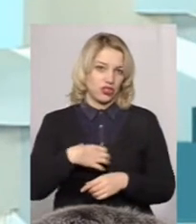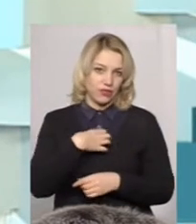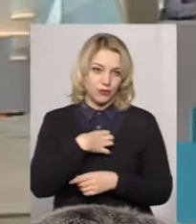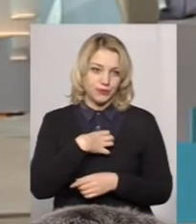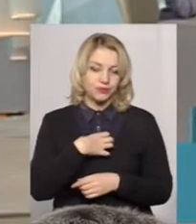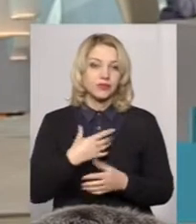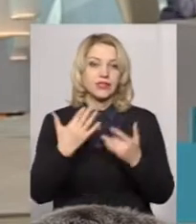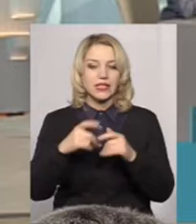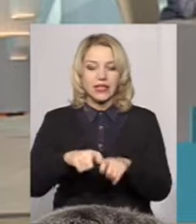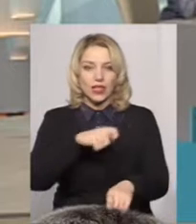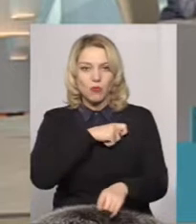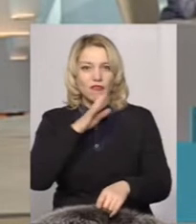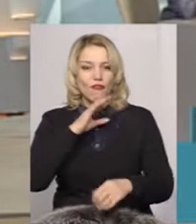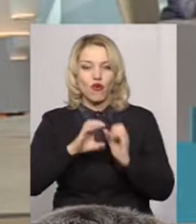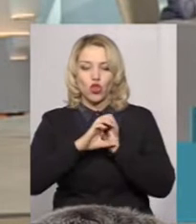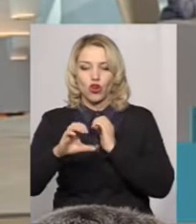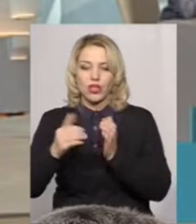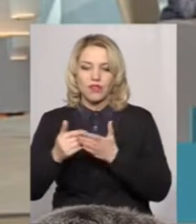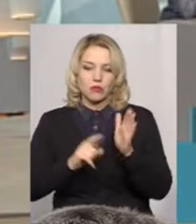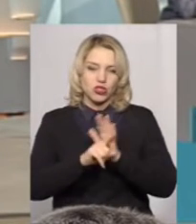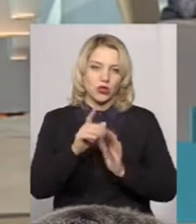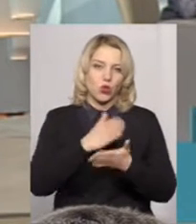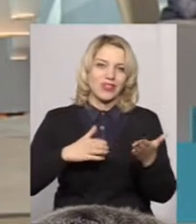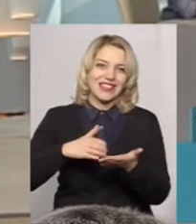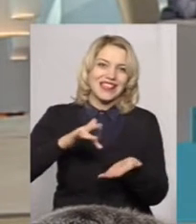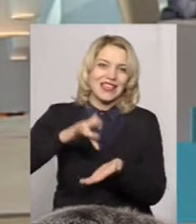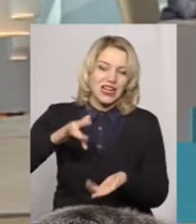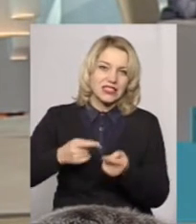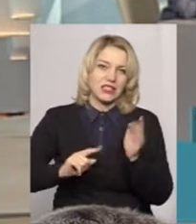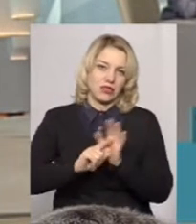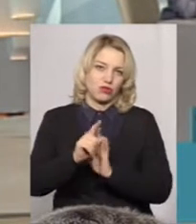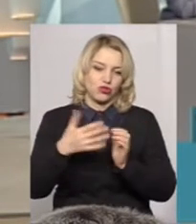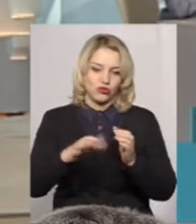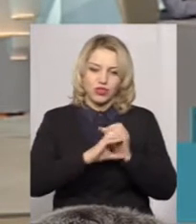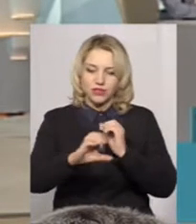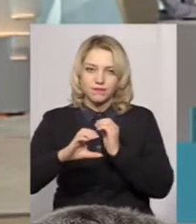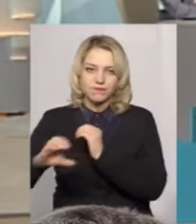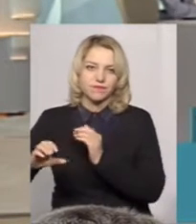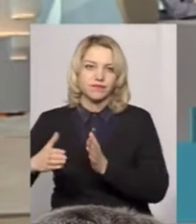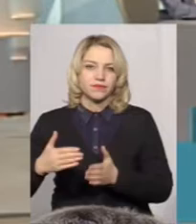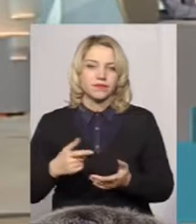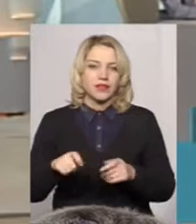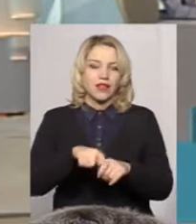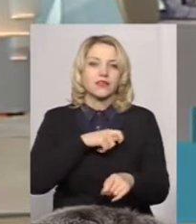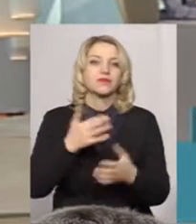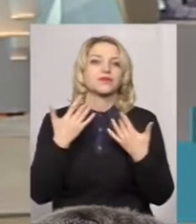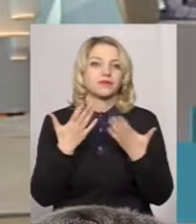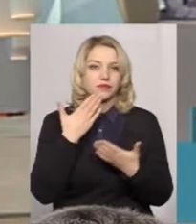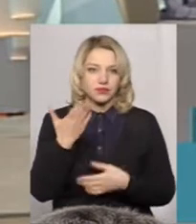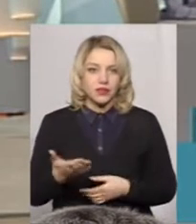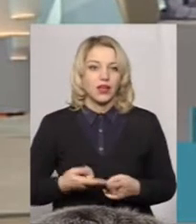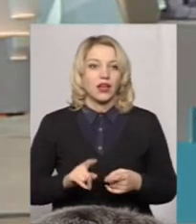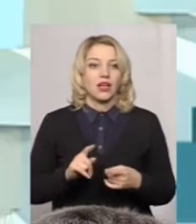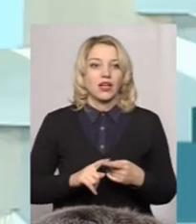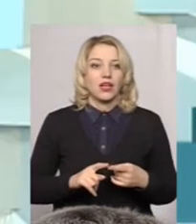скільки кілометрів водогонів від початку децентралізації проклали вже в громадах області? За даними Департаменту